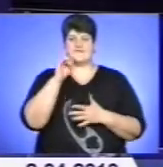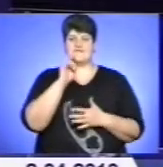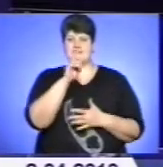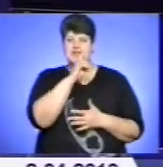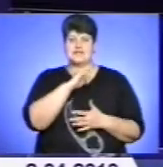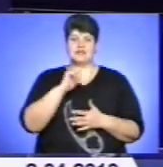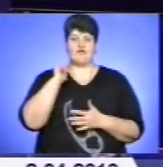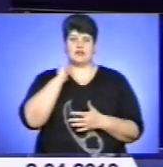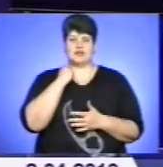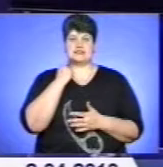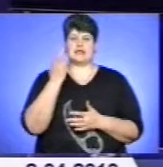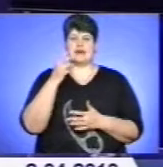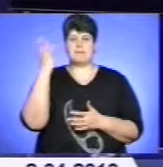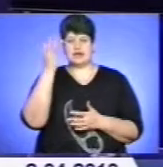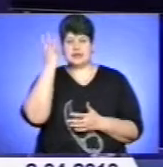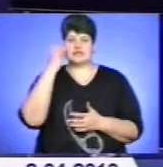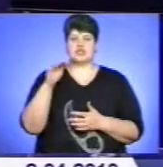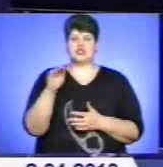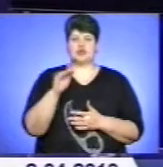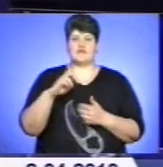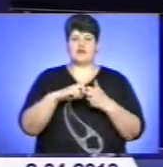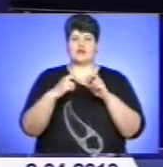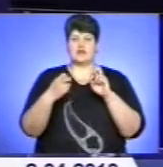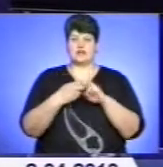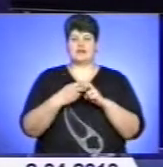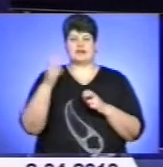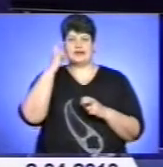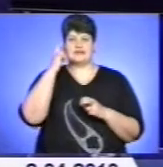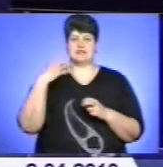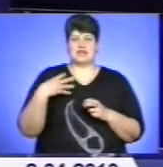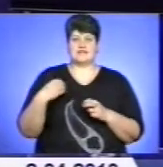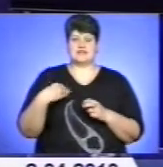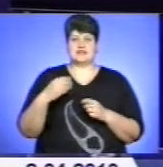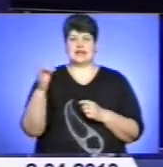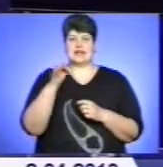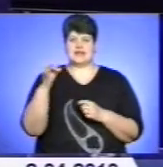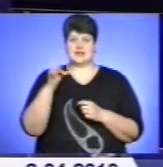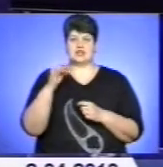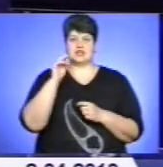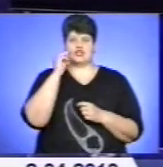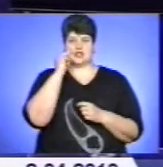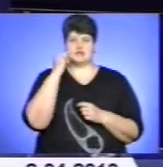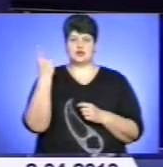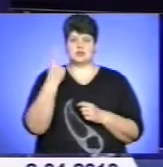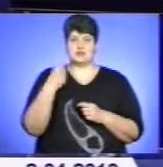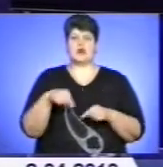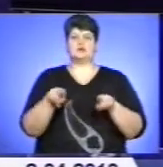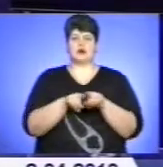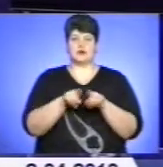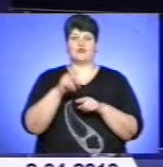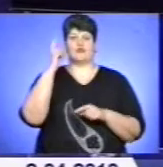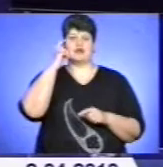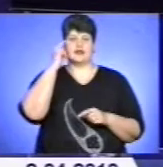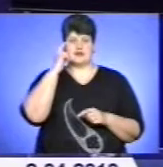Волинській, Хмельницькій, Житомирській, Івано-Франківській, Київській, Львівській, Рівницькій і Чернігівській областях, а також у Києві. За